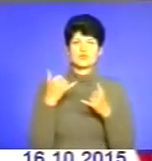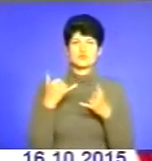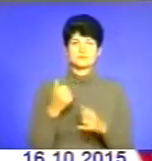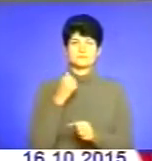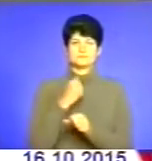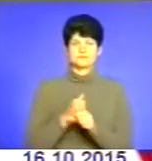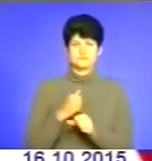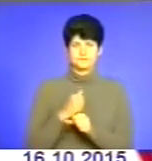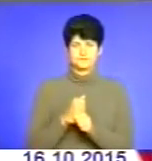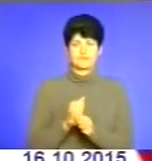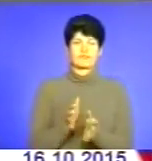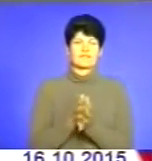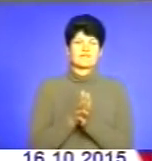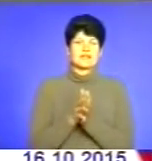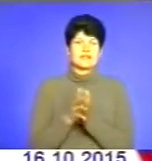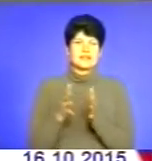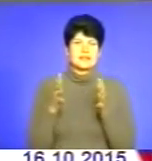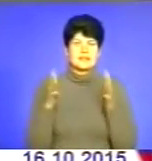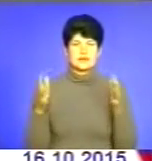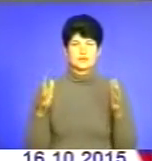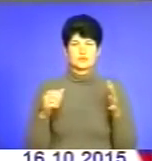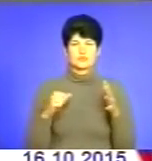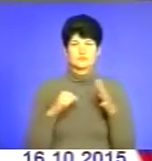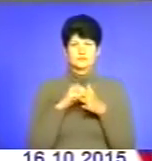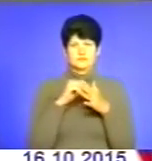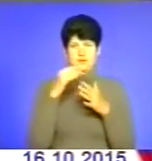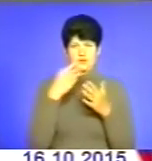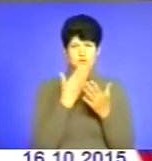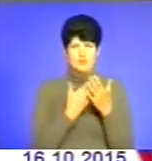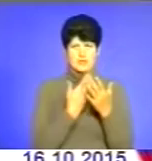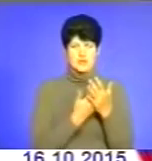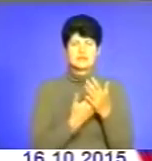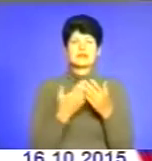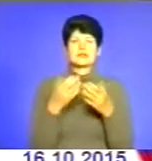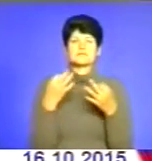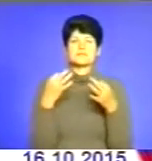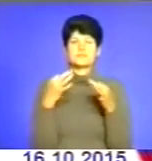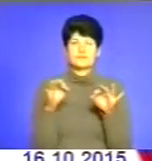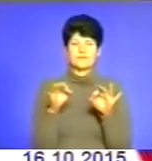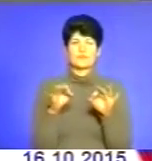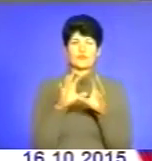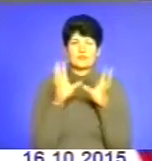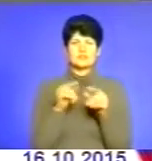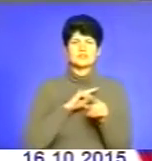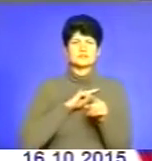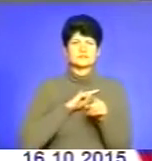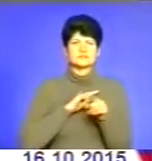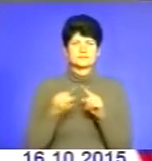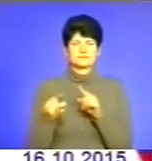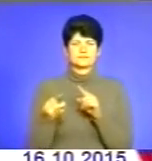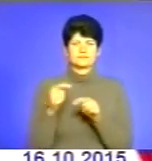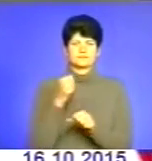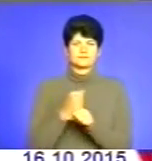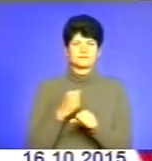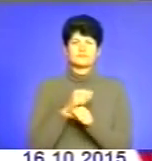великою базою даних, яка дозволяє, в принципі, оперативно реагувати на всі